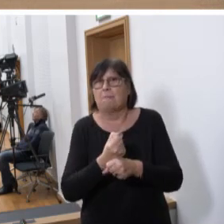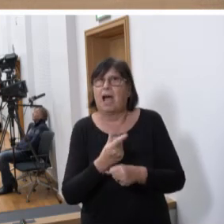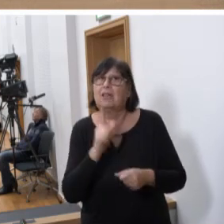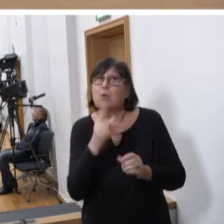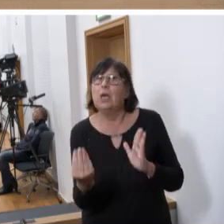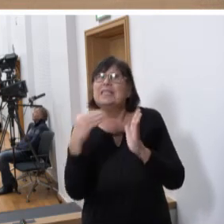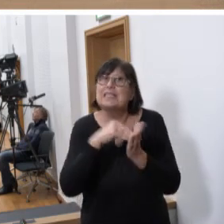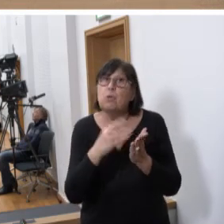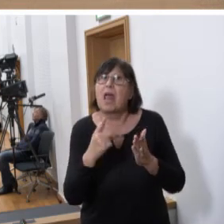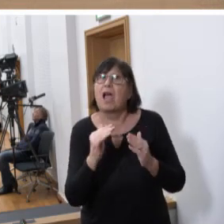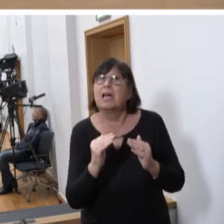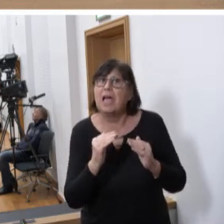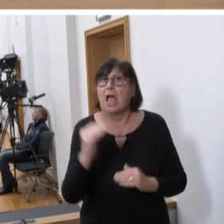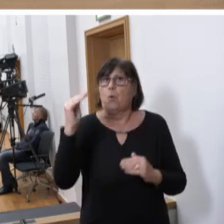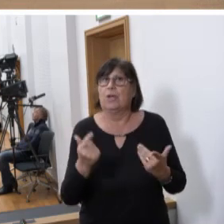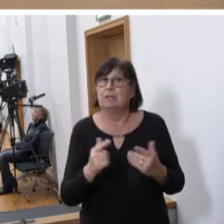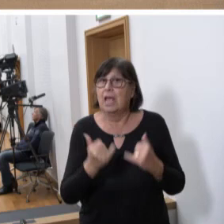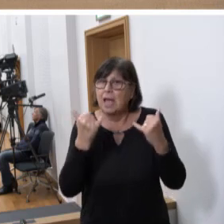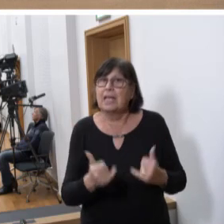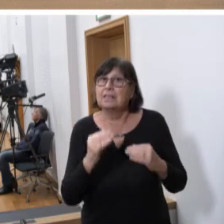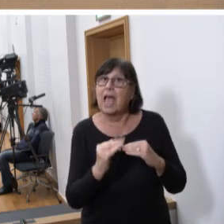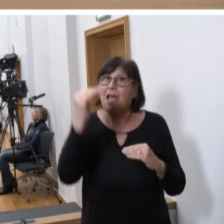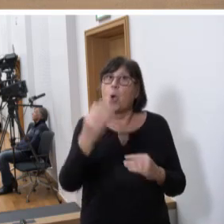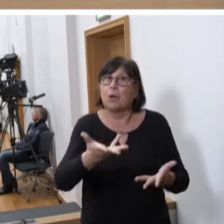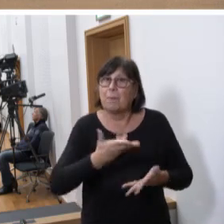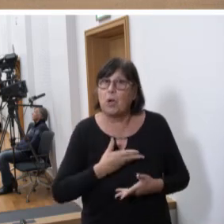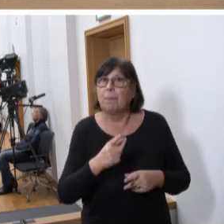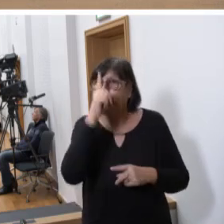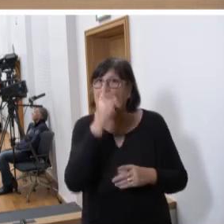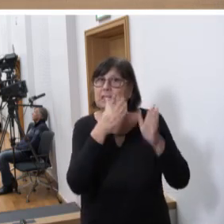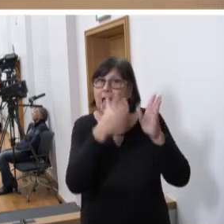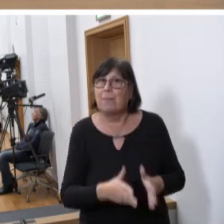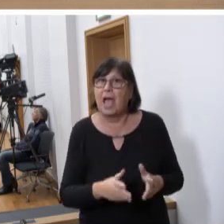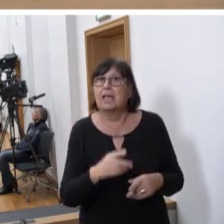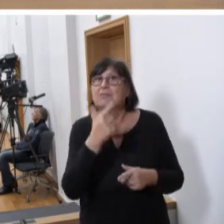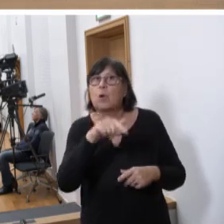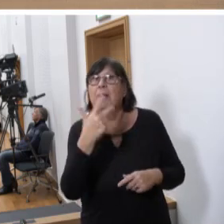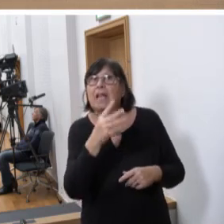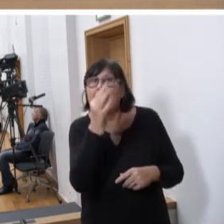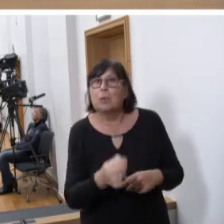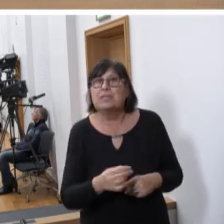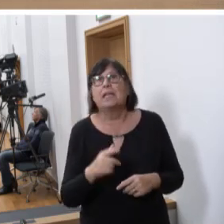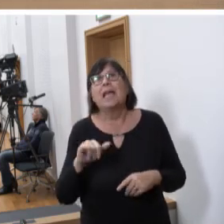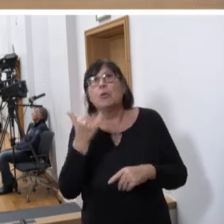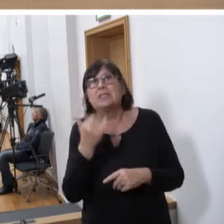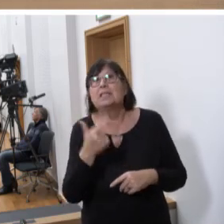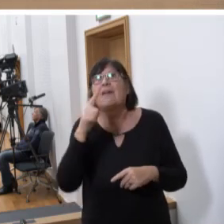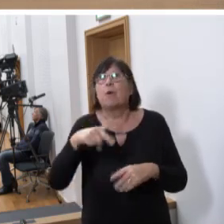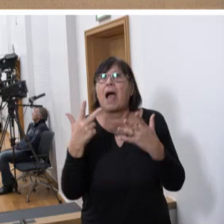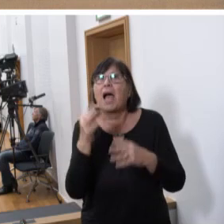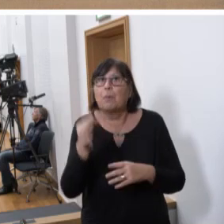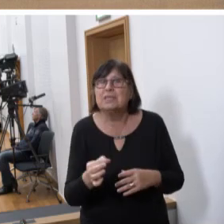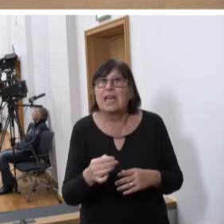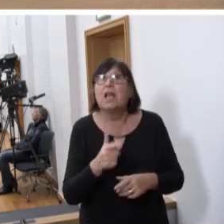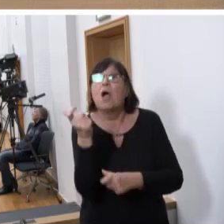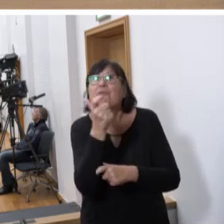Zulagewiesen zu erhöhen. Wir hatten jetzt eine Erhöhung bekommen im Polizeibereich um 2,3 Prozent, im Justizbereich um 2,8 Prozent. Feuerwehr